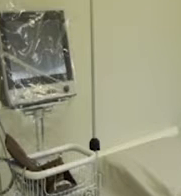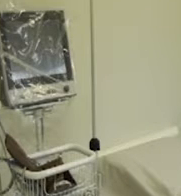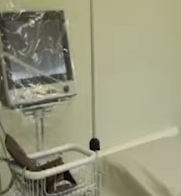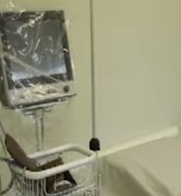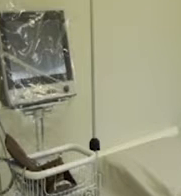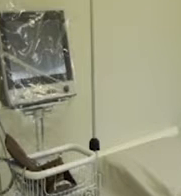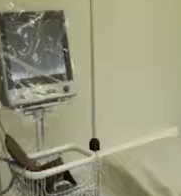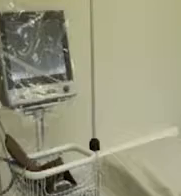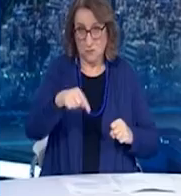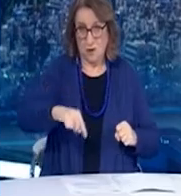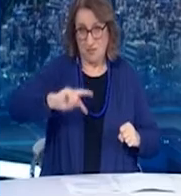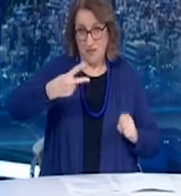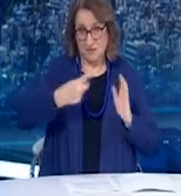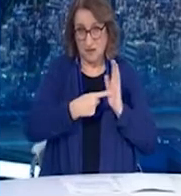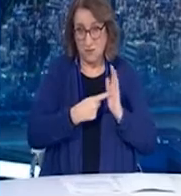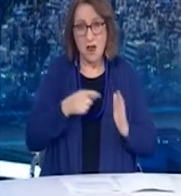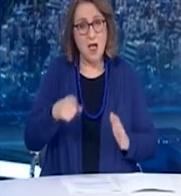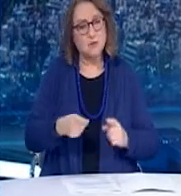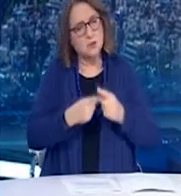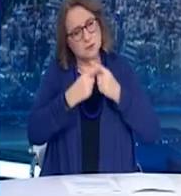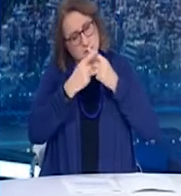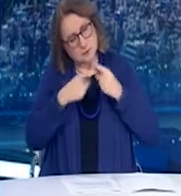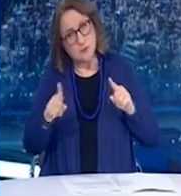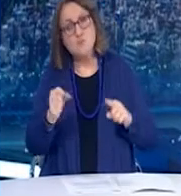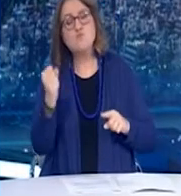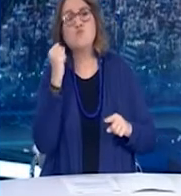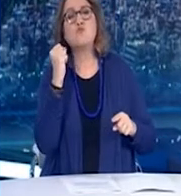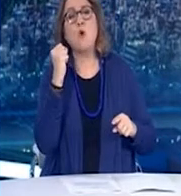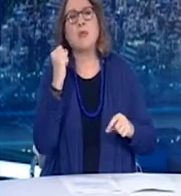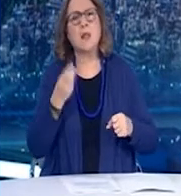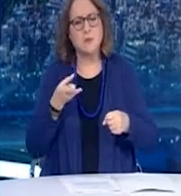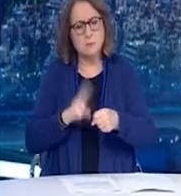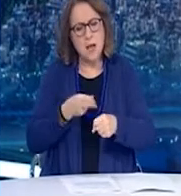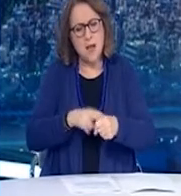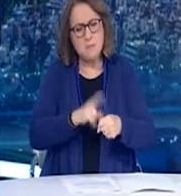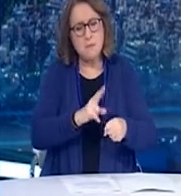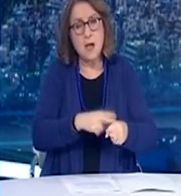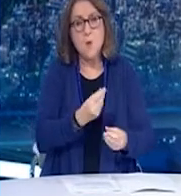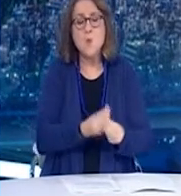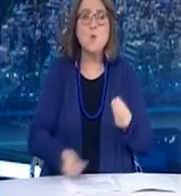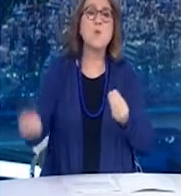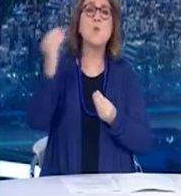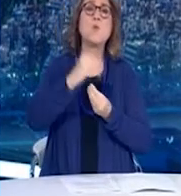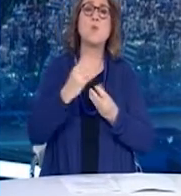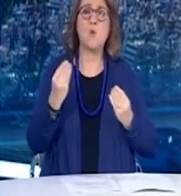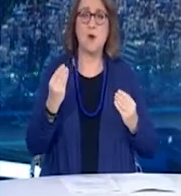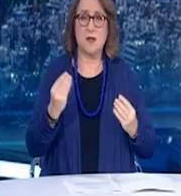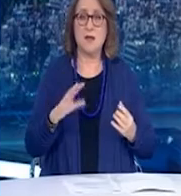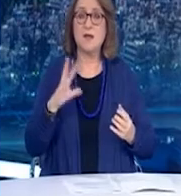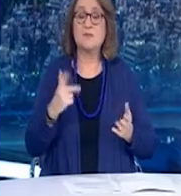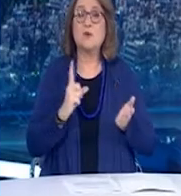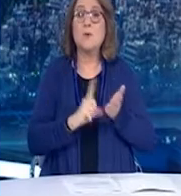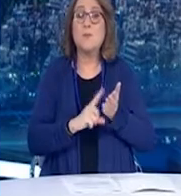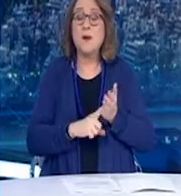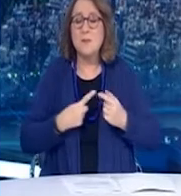καθηγητής Γίκας Μαριορκίνης. Και το διατάφτα είναι να κάνουμε ό,τι πέπει ο καθένας από εμάς ξεχωριστά, για να φτάσουμε